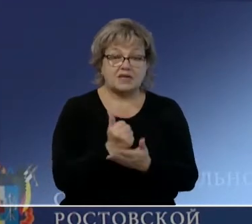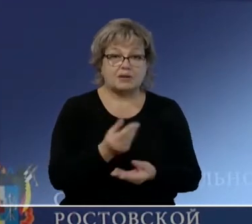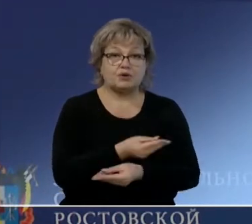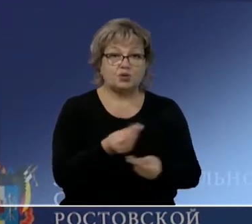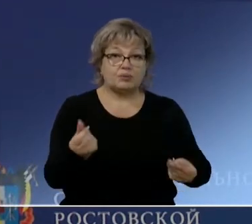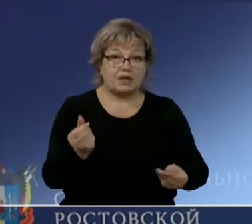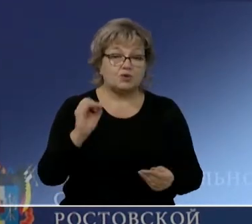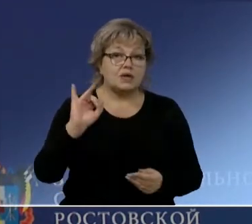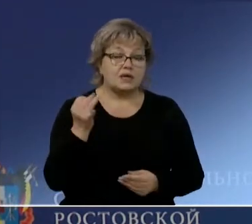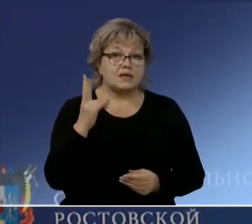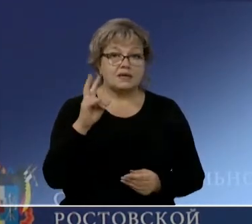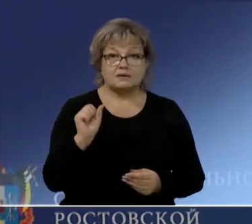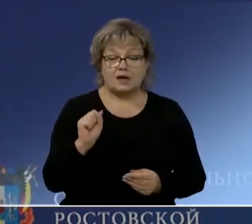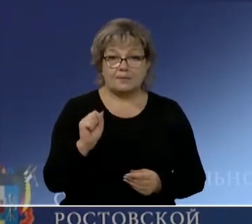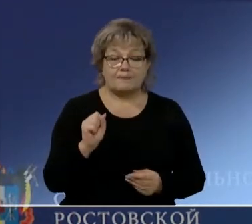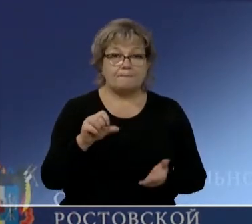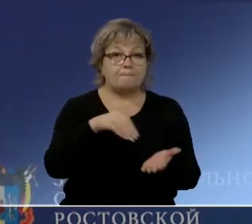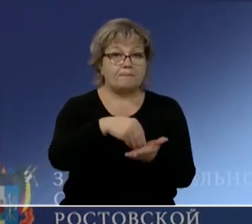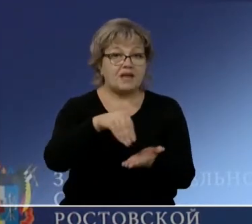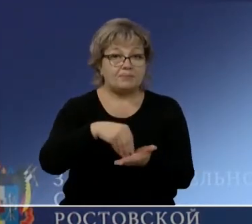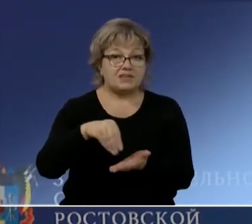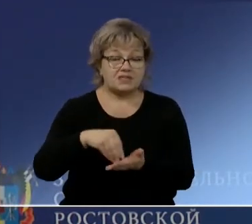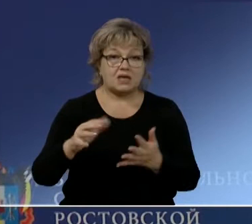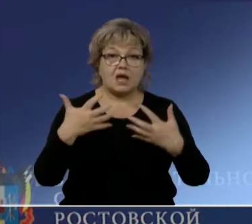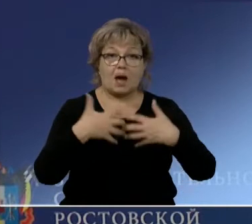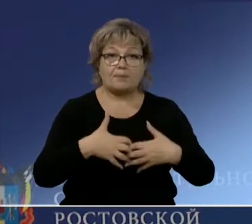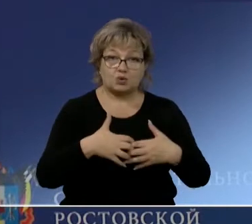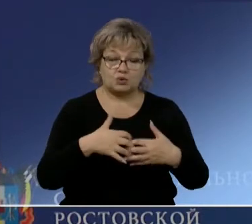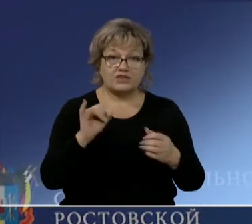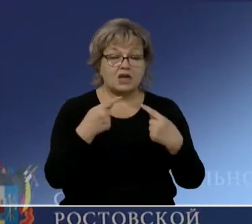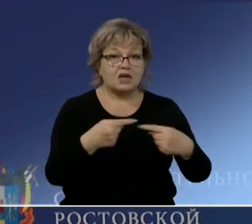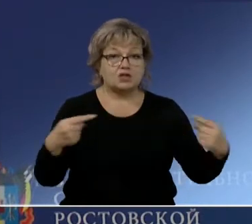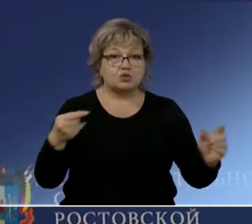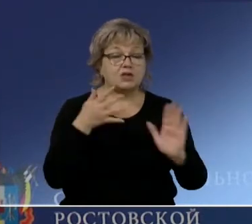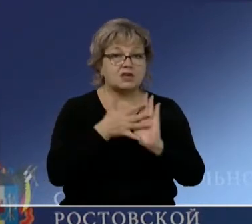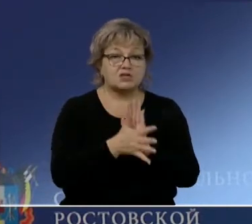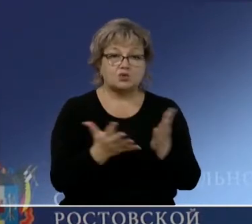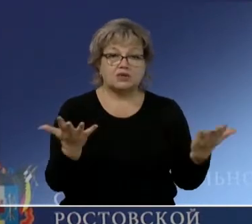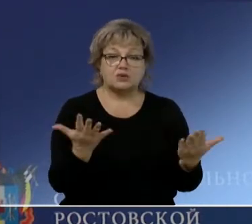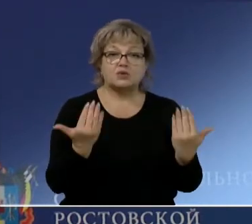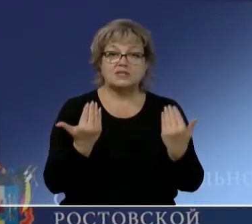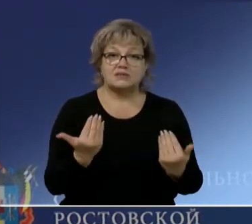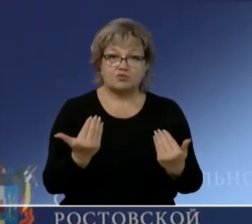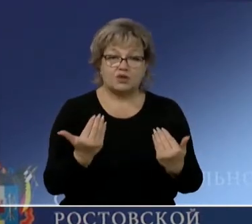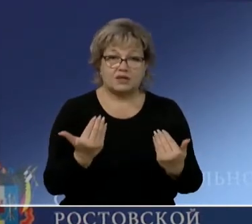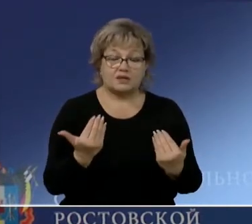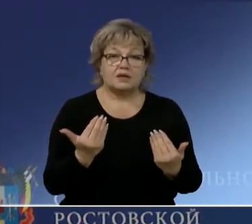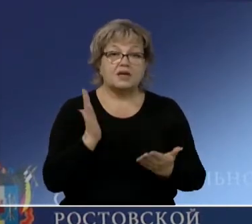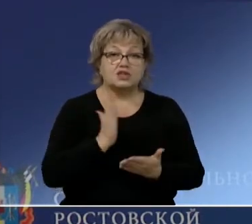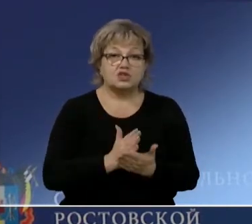плату, и на приобретение оборудования, и на другие расходы, которые сегодня несут